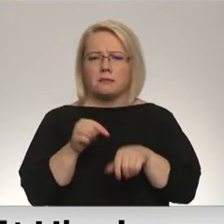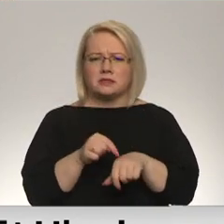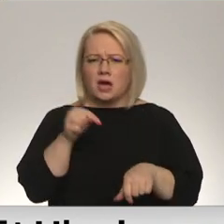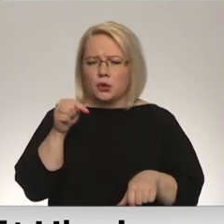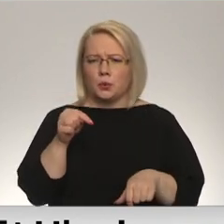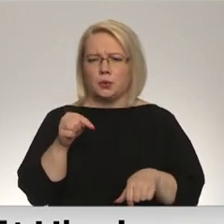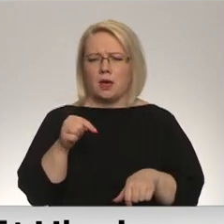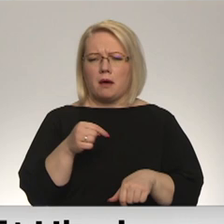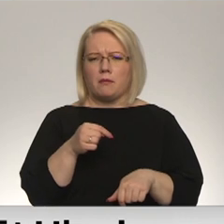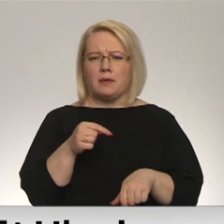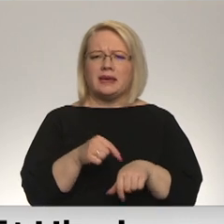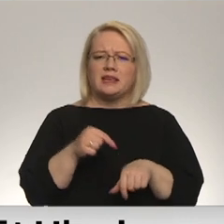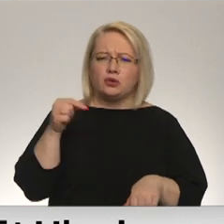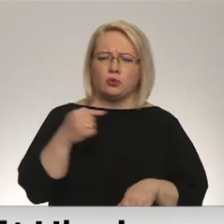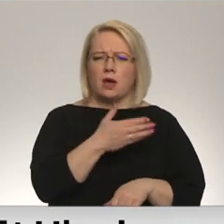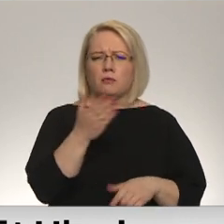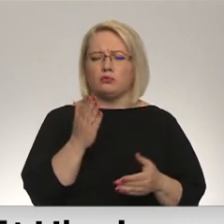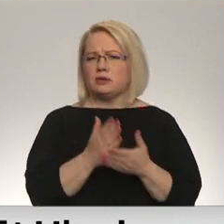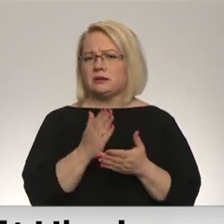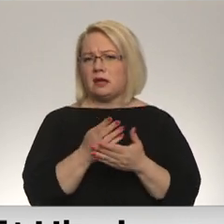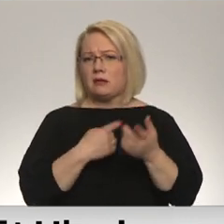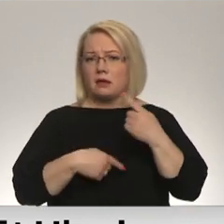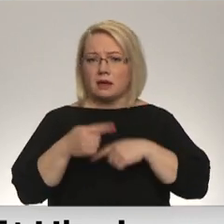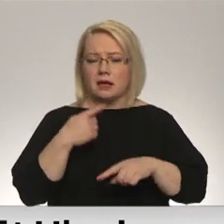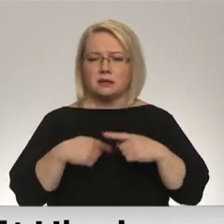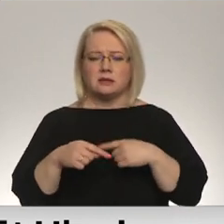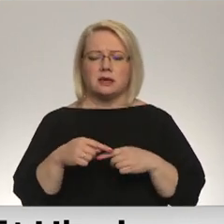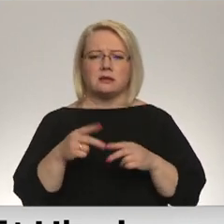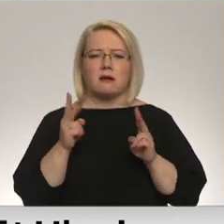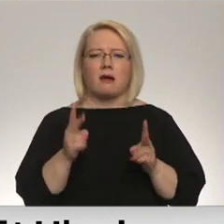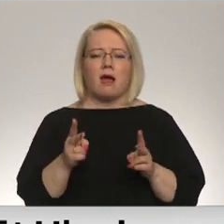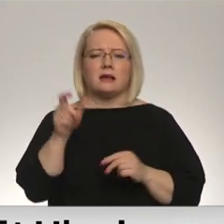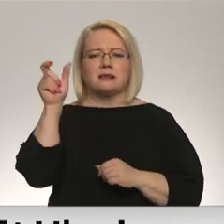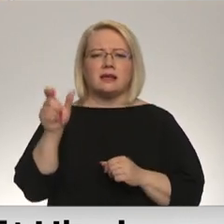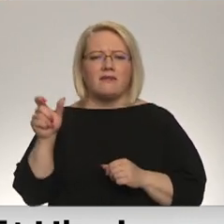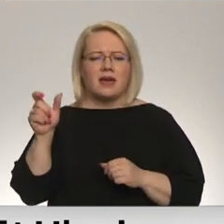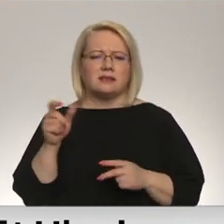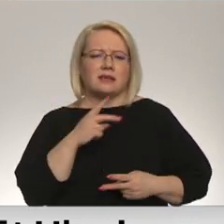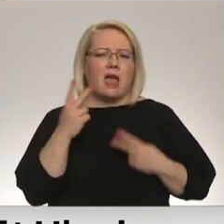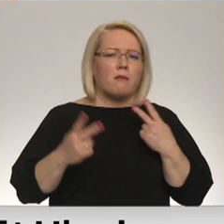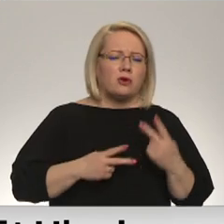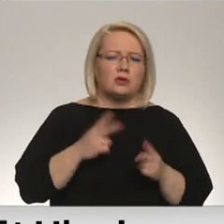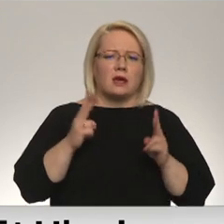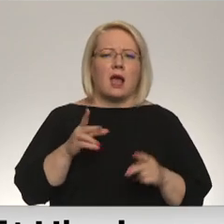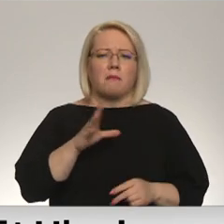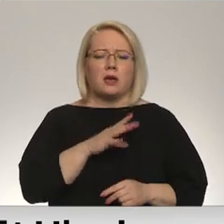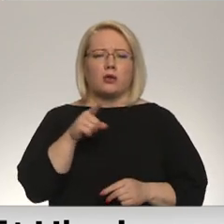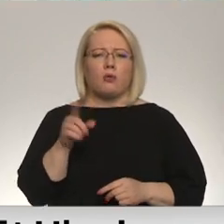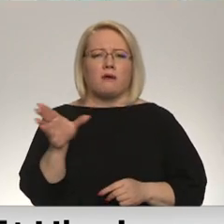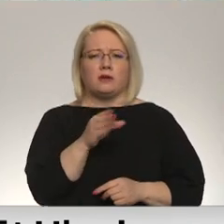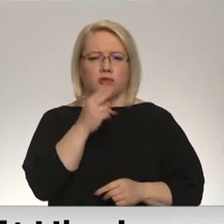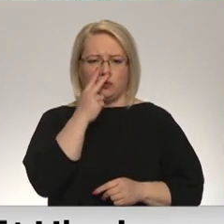izjūtām jūs šobrīd esat atgriezies? Kā tas jums cilvēciski emocionāli bija to visu redzēt?